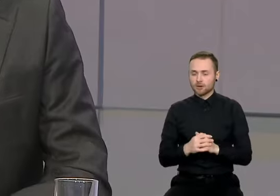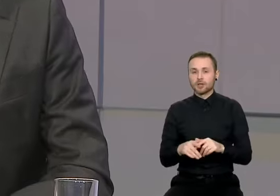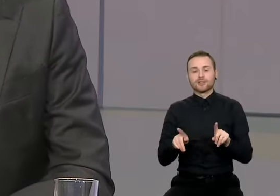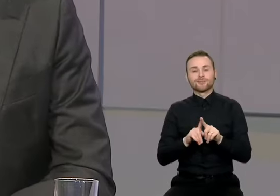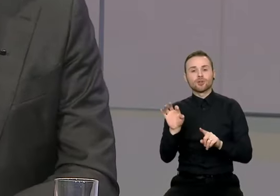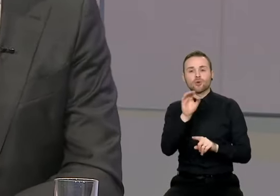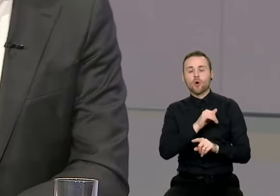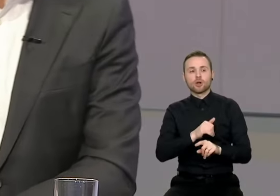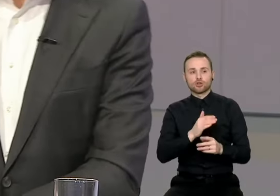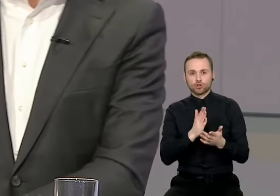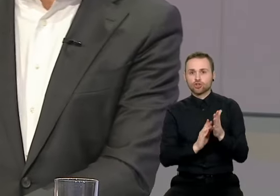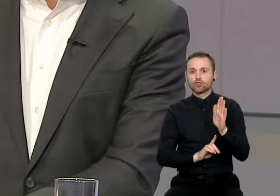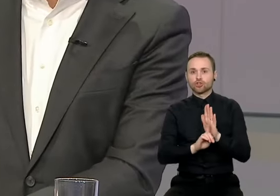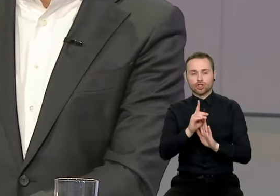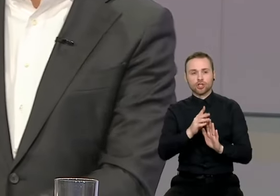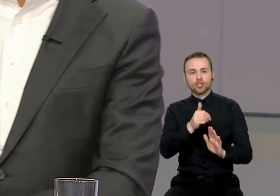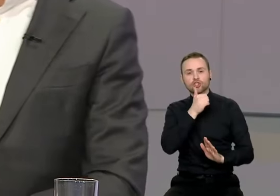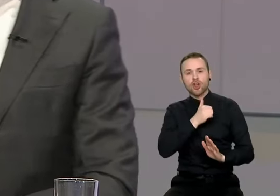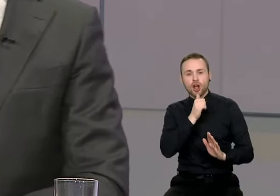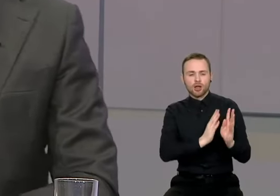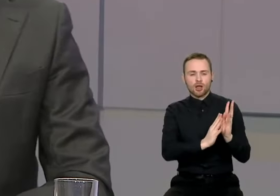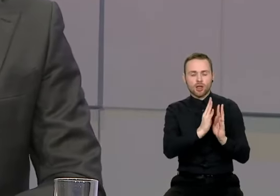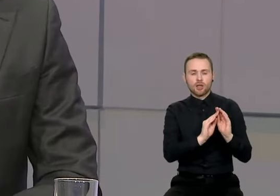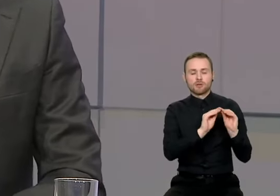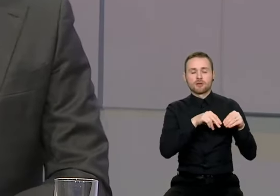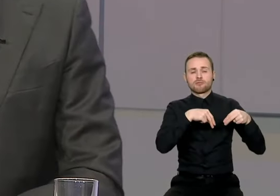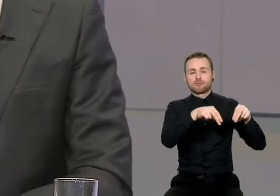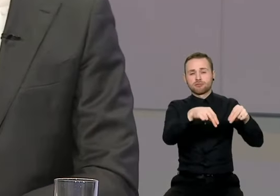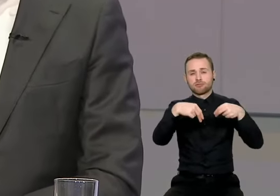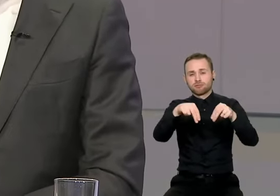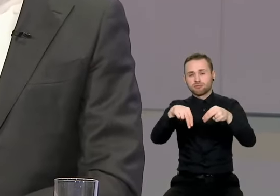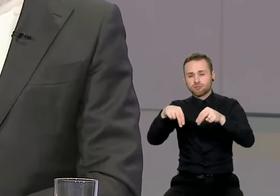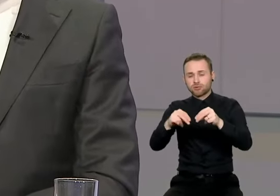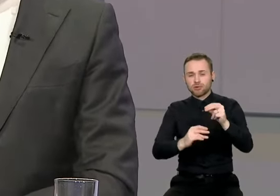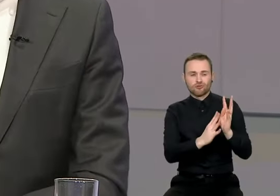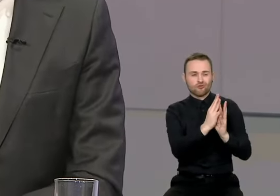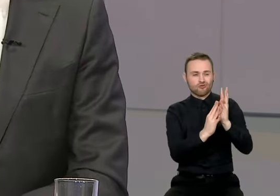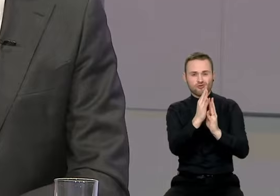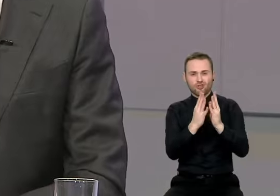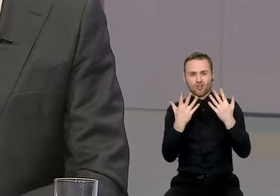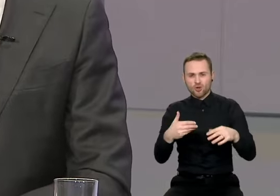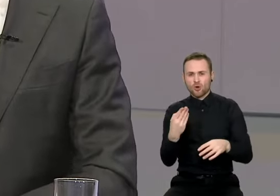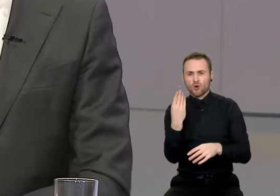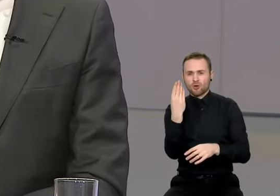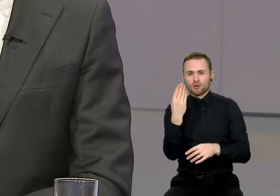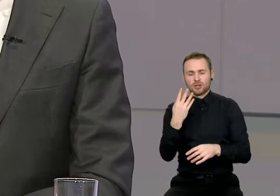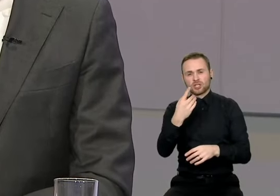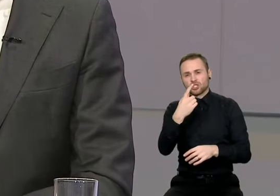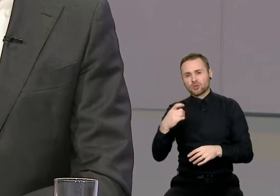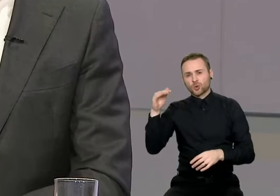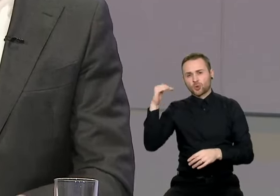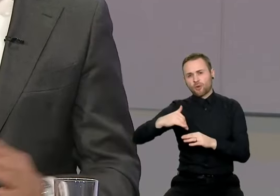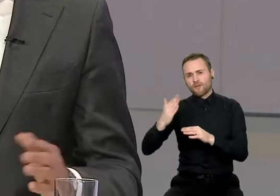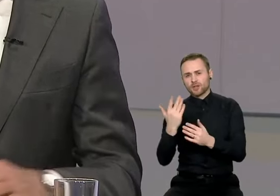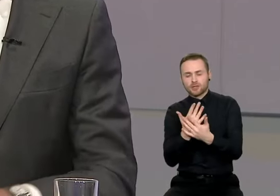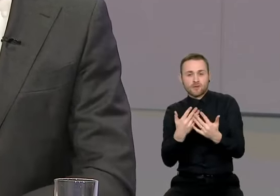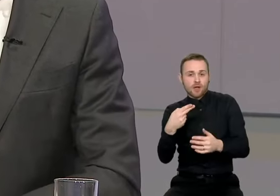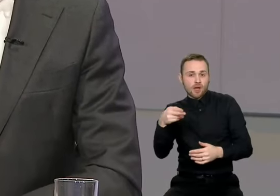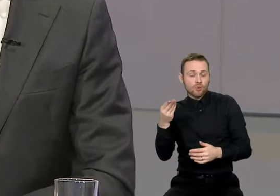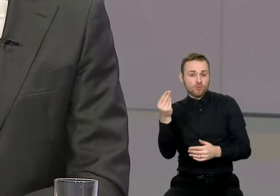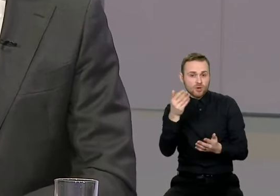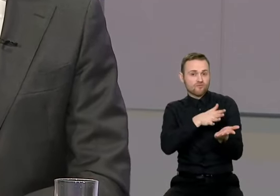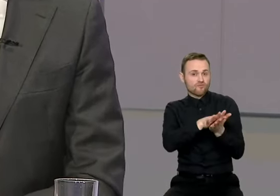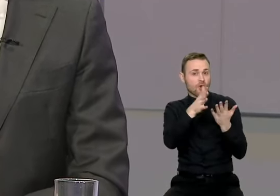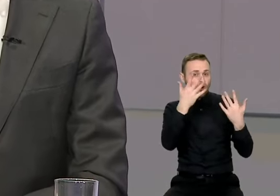taip pat siaurinant gatves ir netvarus apželdinimas, nes tie kurmeliai, kuriems išleisti, nežinau, keliasdešimt ar šimtai tūkstančių eurų, taip